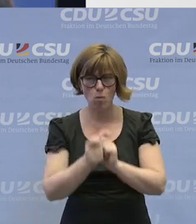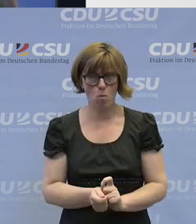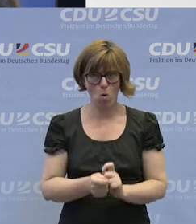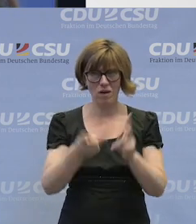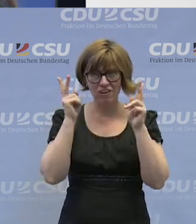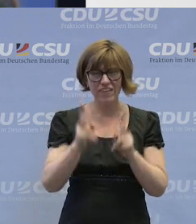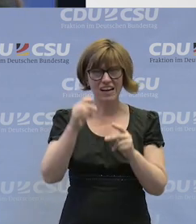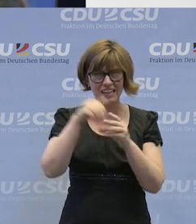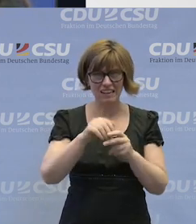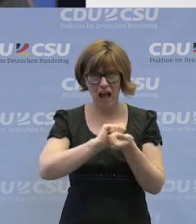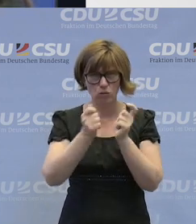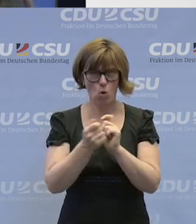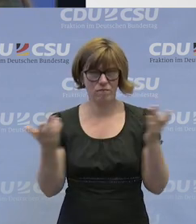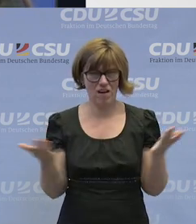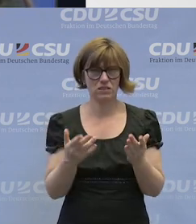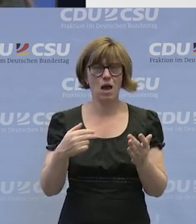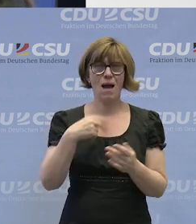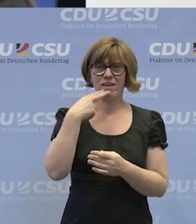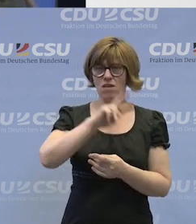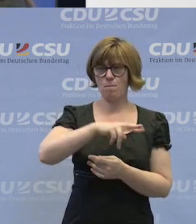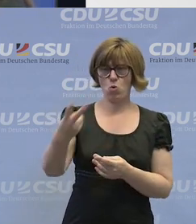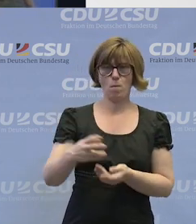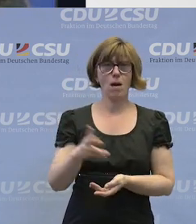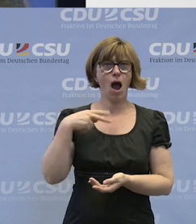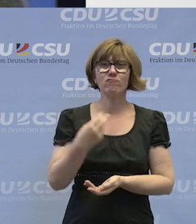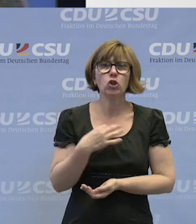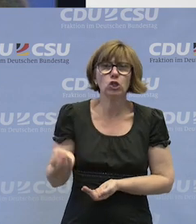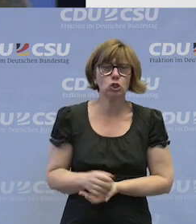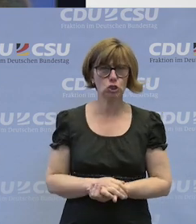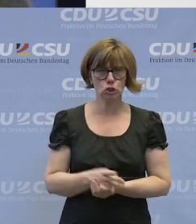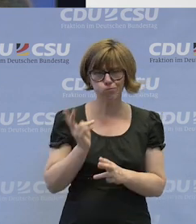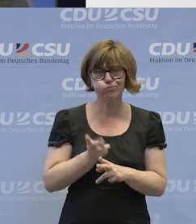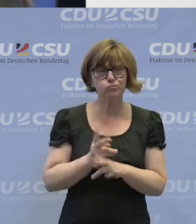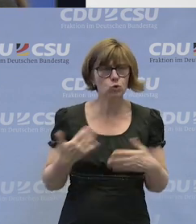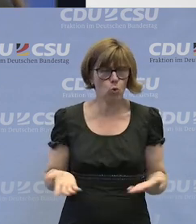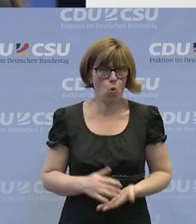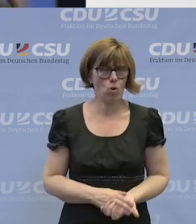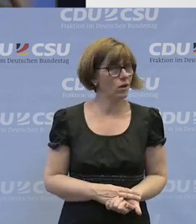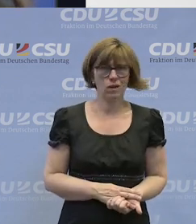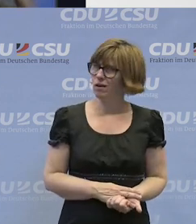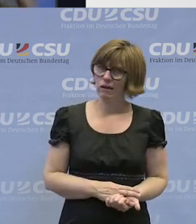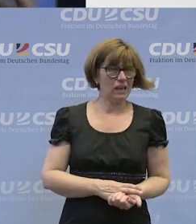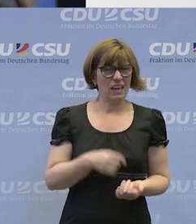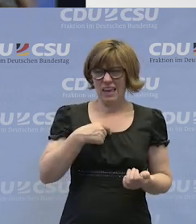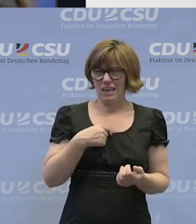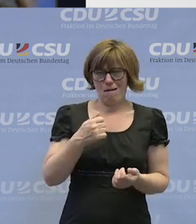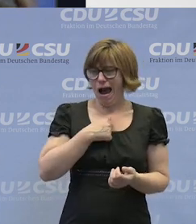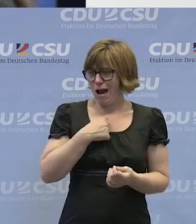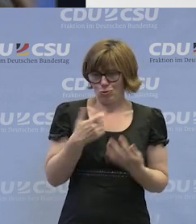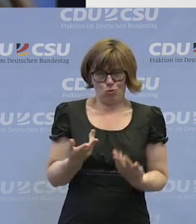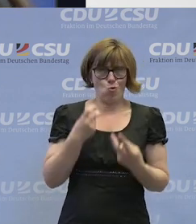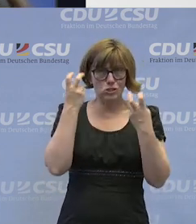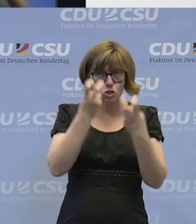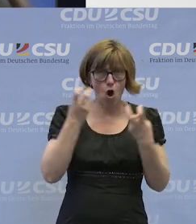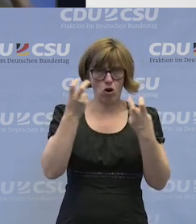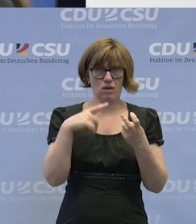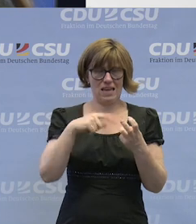hat sich jetzt wirklich inhaltlich verändert, wenn ich meinen Namen ändere, war die Antwort nichts. Also das ist genau das, was ich befürchte. Und das